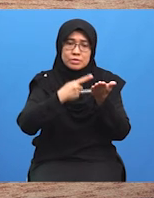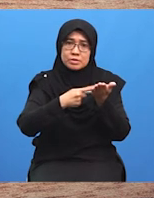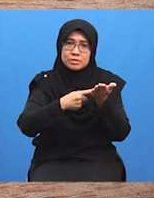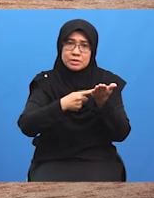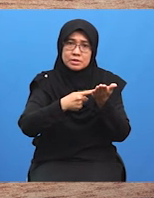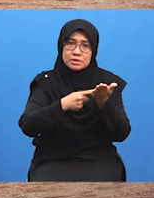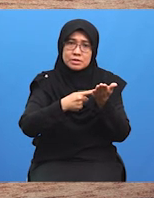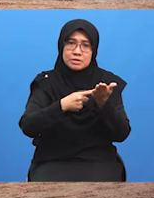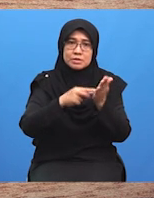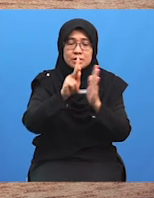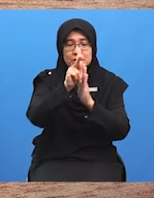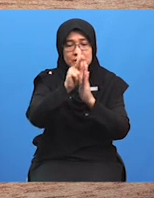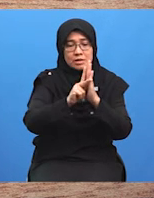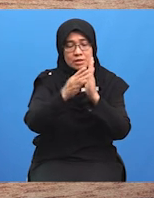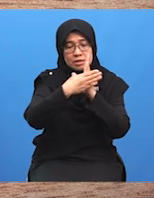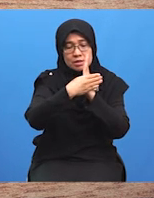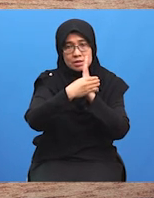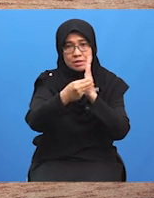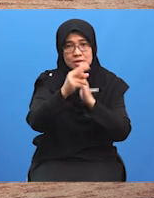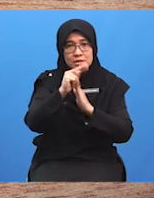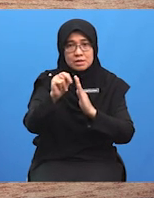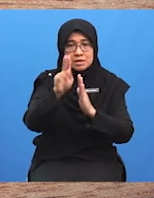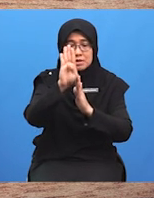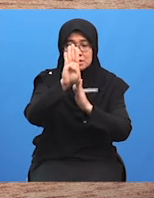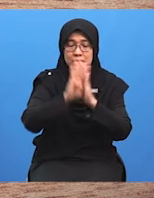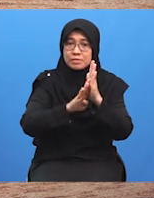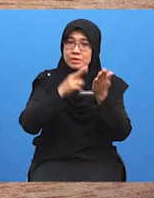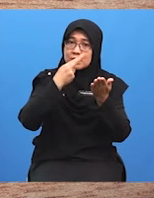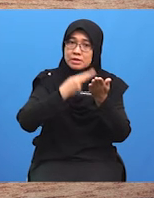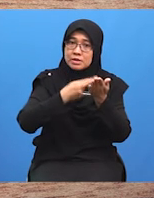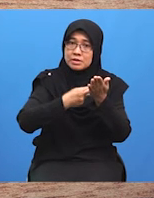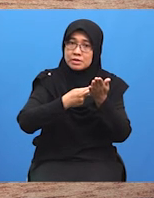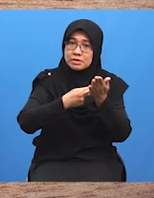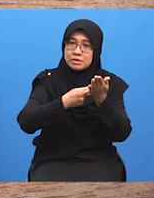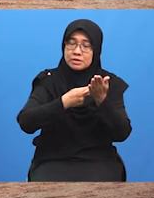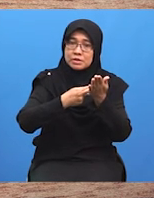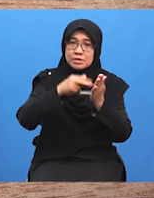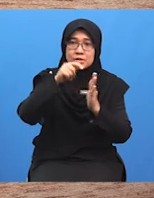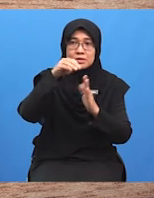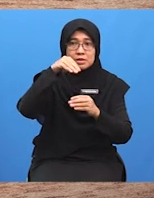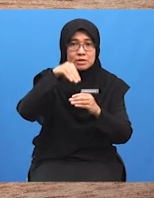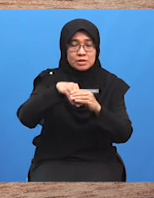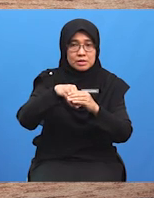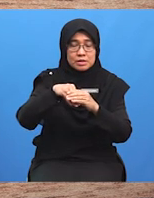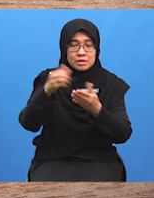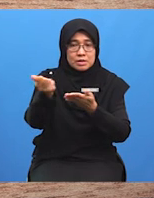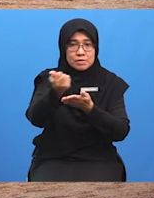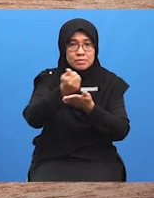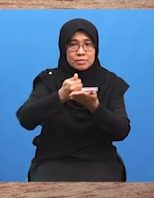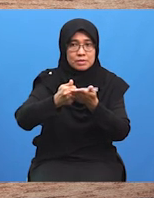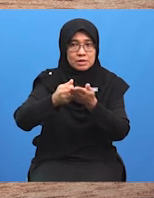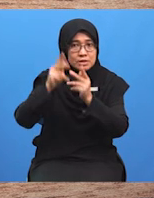ini, iaitu kemahiran berunding dalam aspek, strategi dan taktik perundingan.